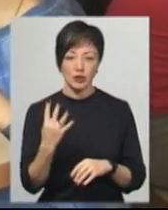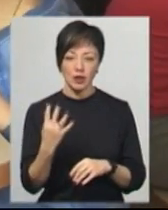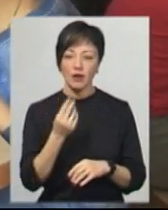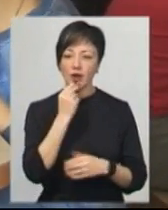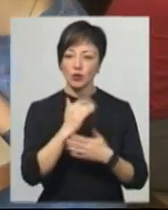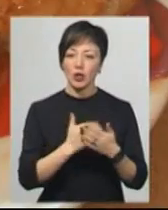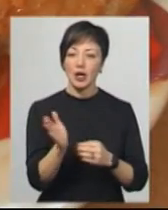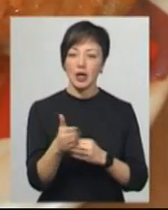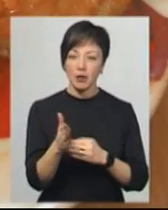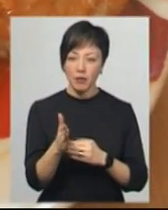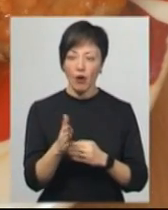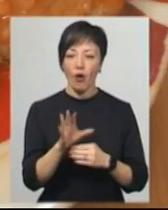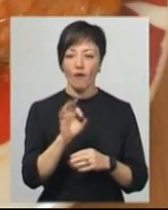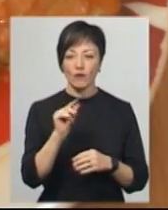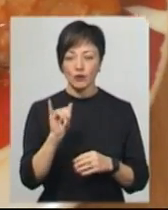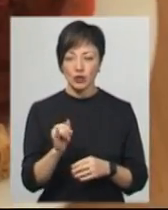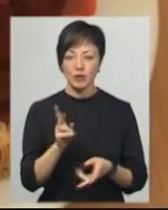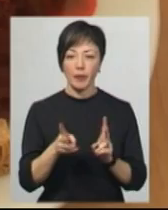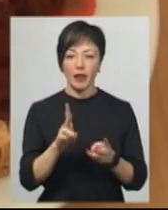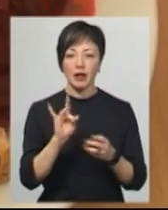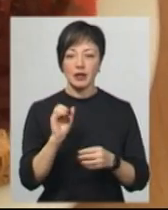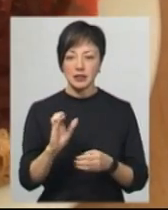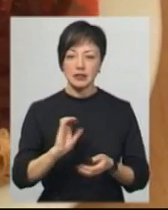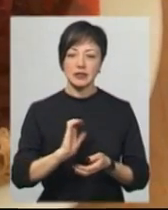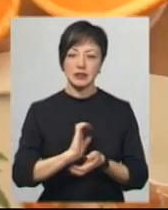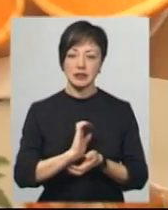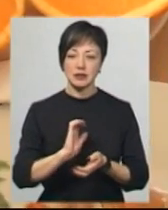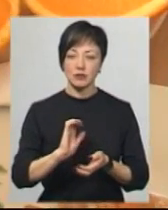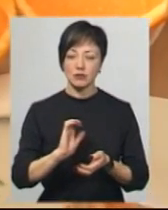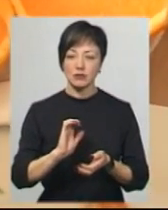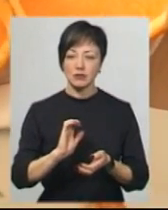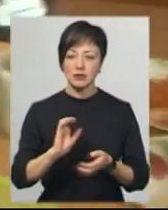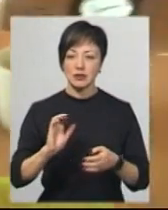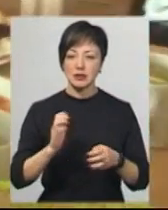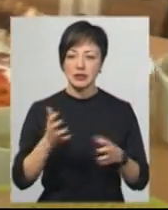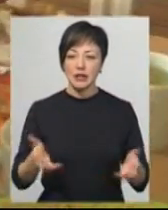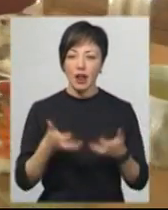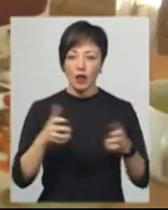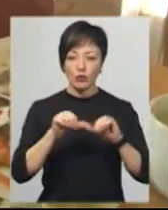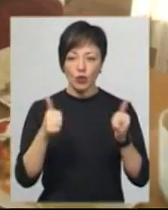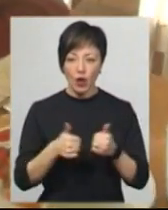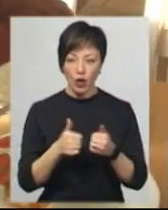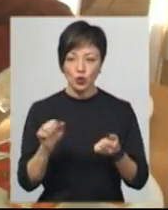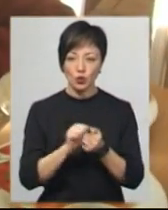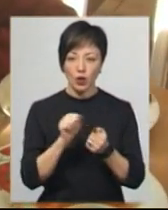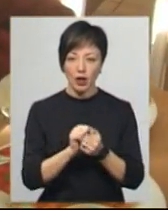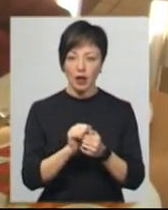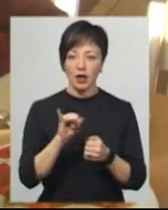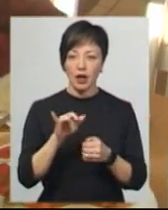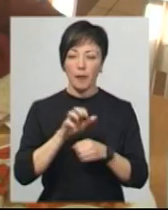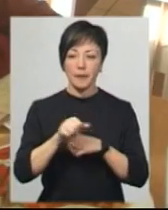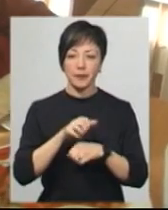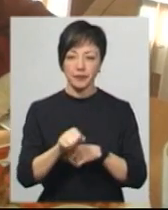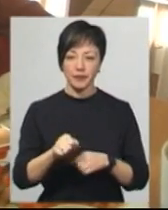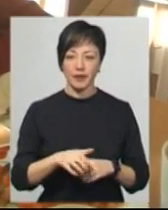раціоні – риба під овочами, відварний рис, салат з буряка з сухариками, хліб, апельсин та лимонад з імбірем. Макарони з сиром і гречка з